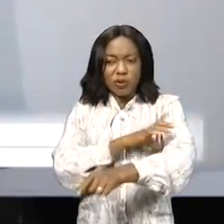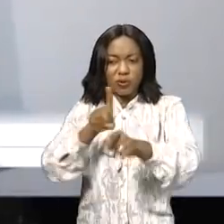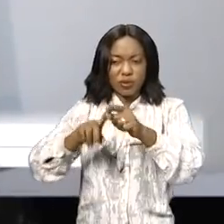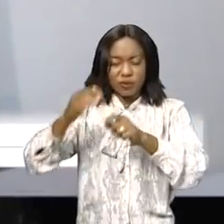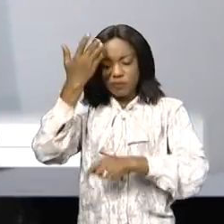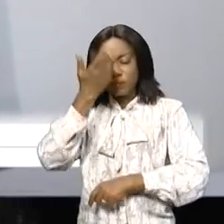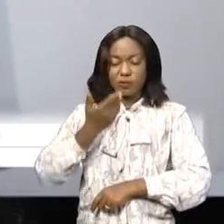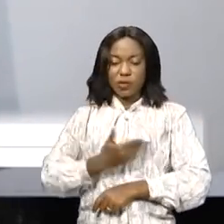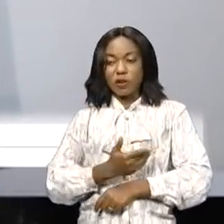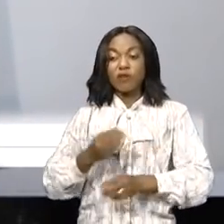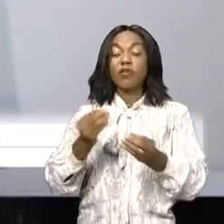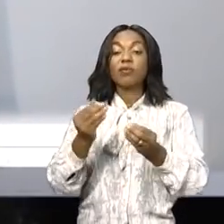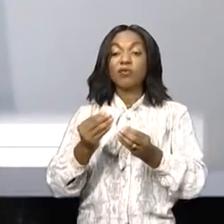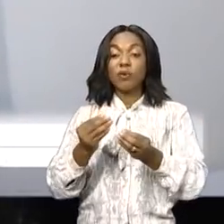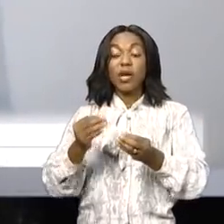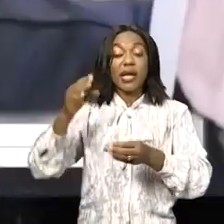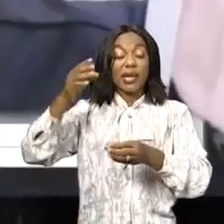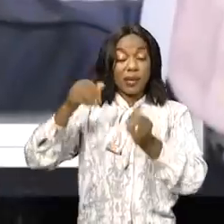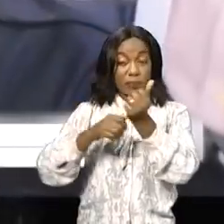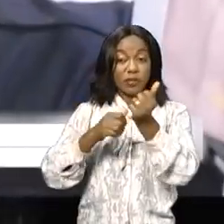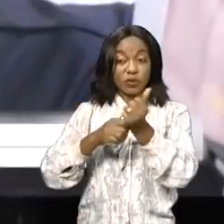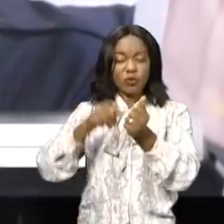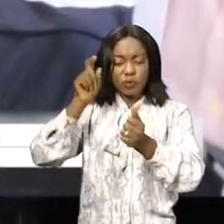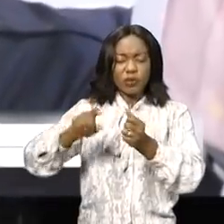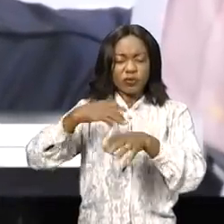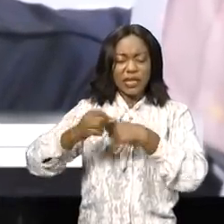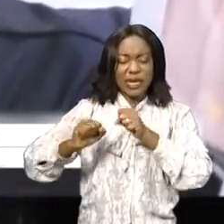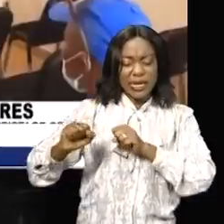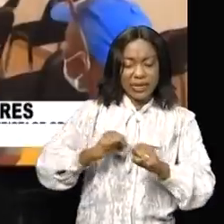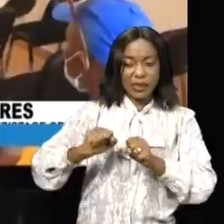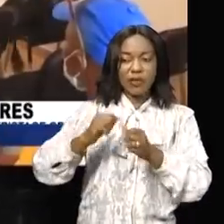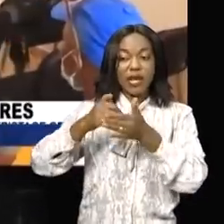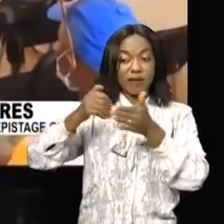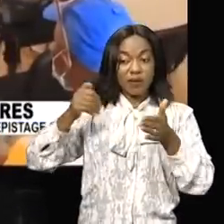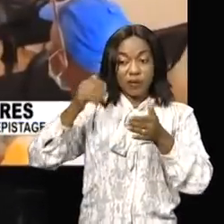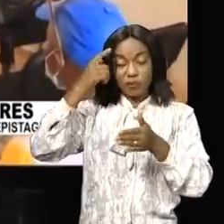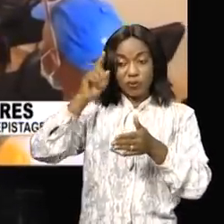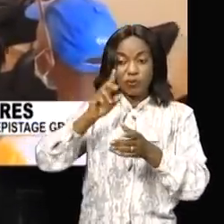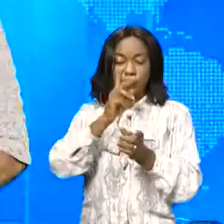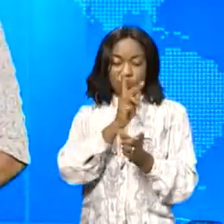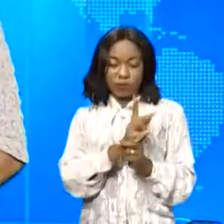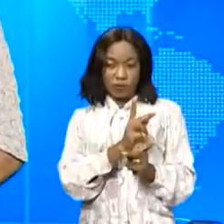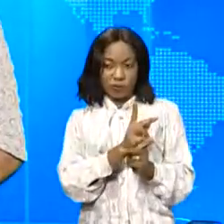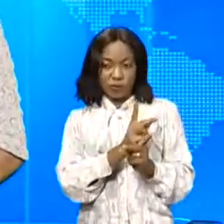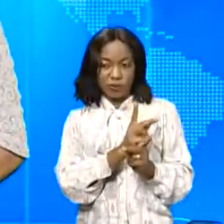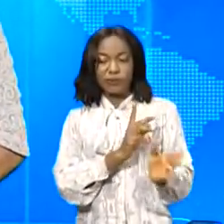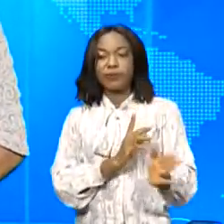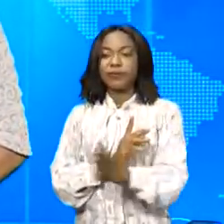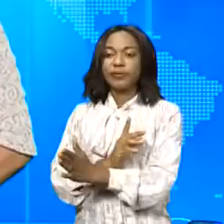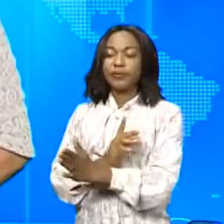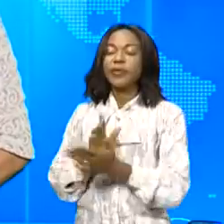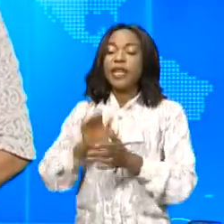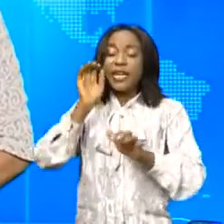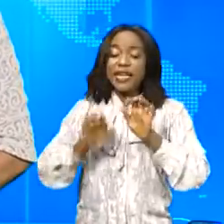pourquoi les spécialistes recommandent et encouragent les dépistages précoces pour une meilleure prévention. Le